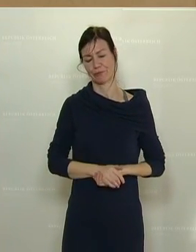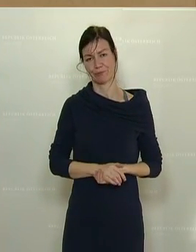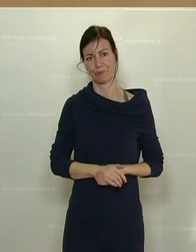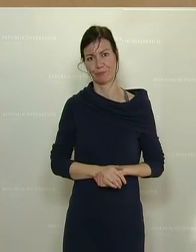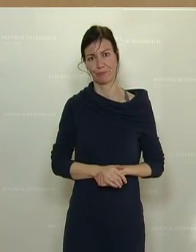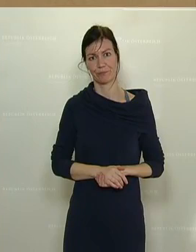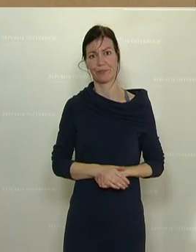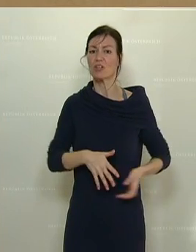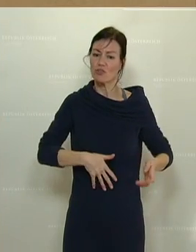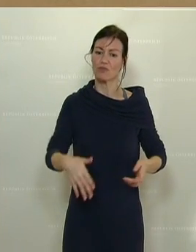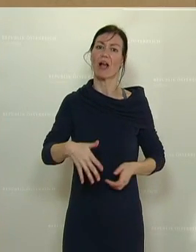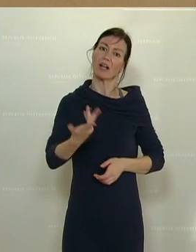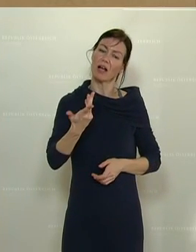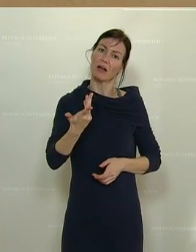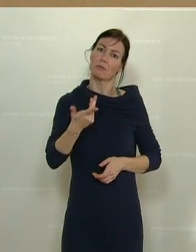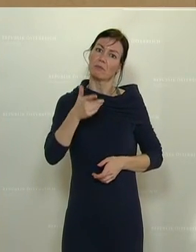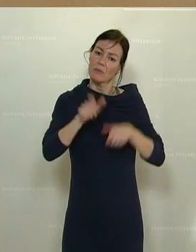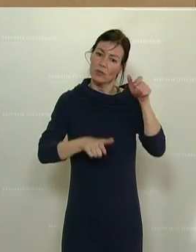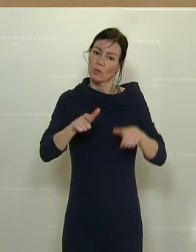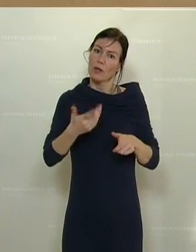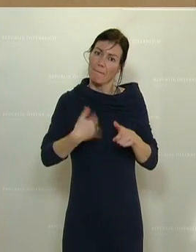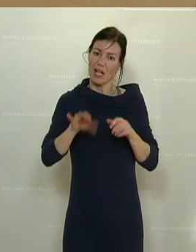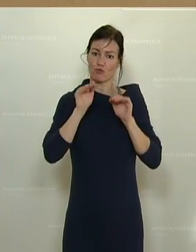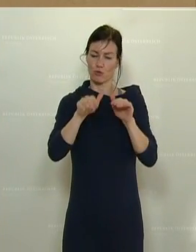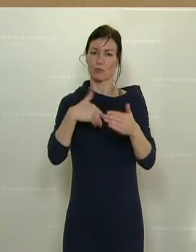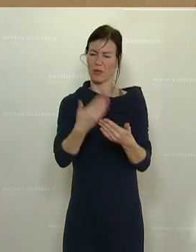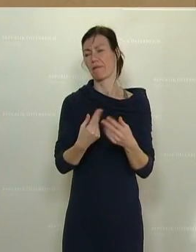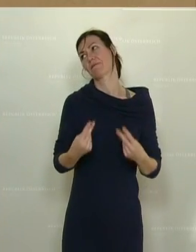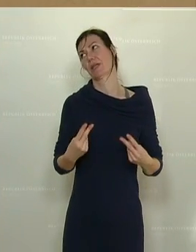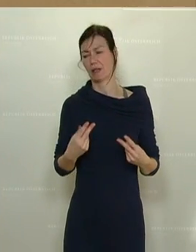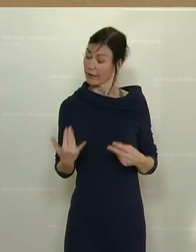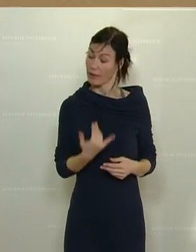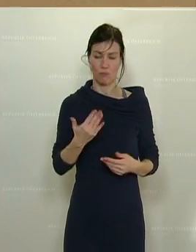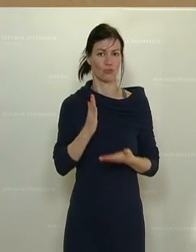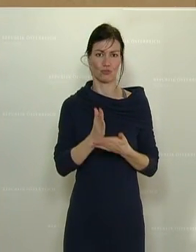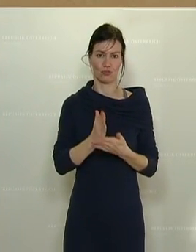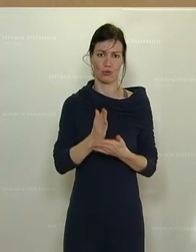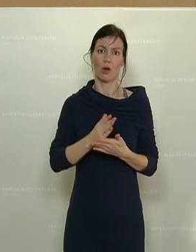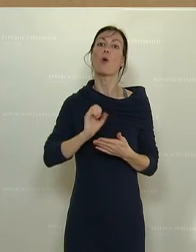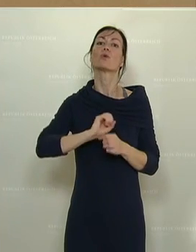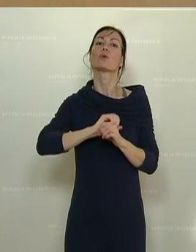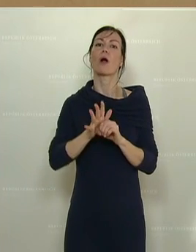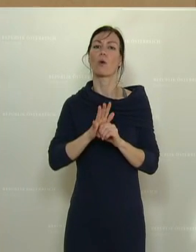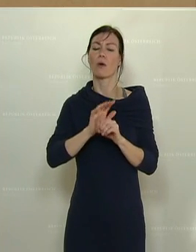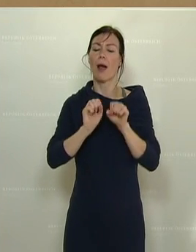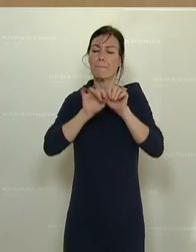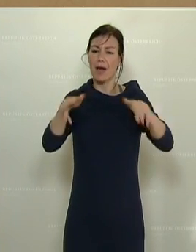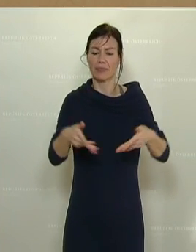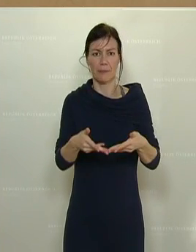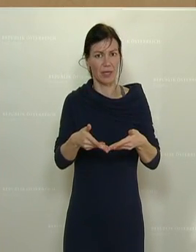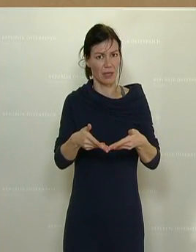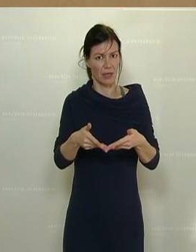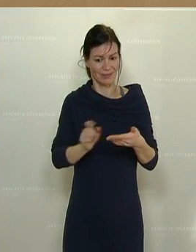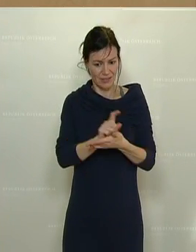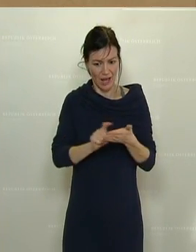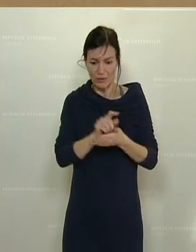Schutz von Schwangeren immer sehr wichtig. Ebenso ist in der Corona-Pandemie auch sicherzustellen, dass durch diese